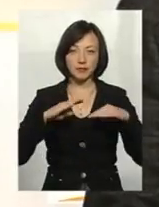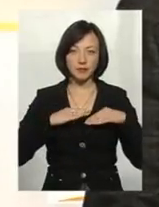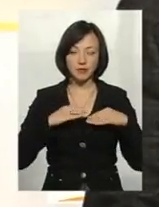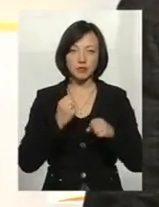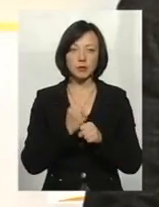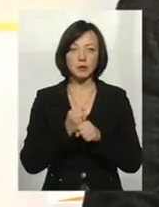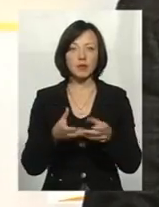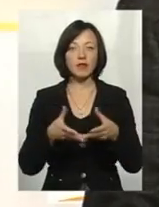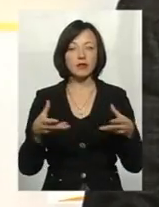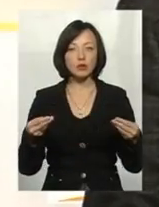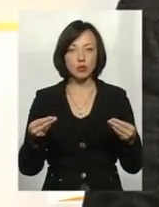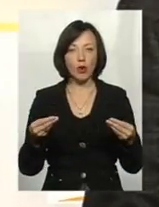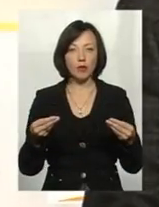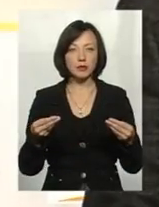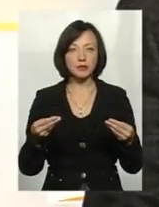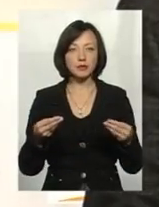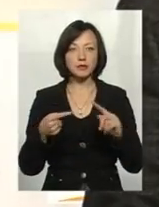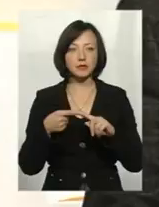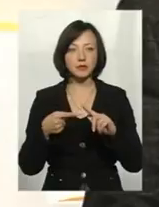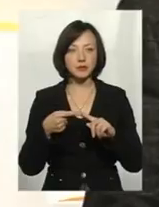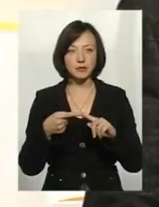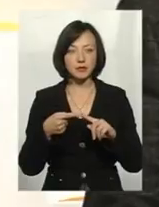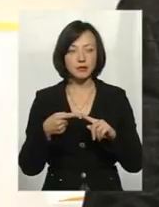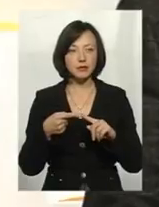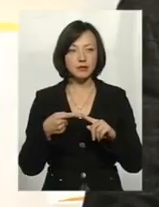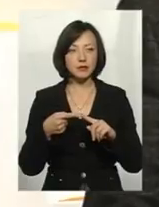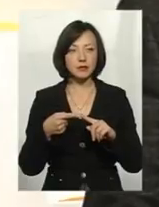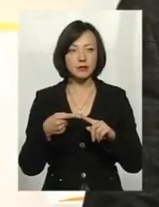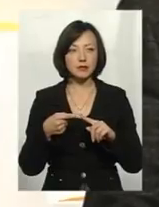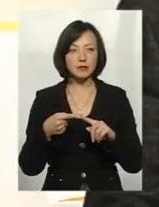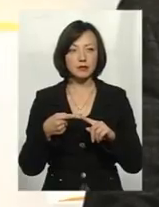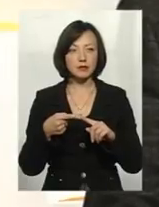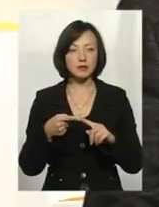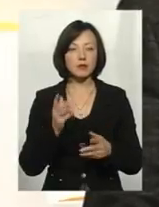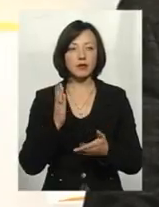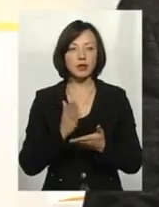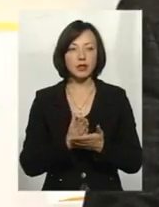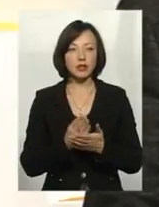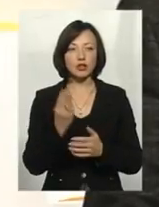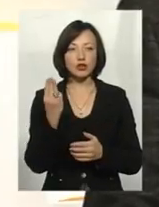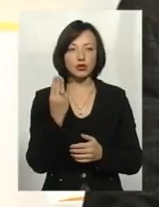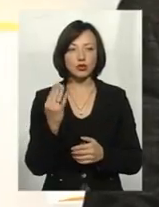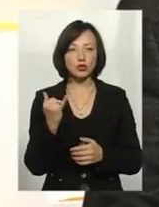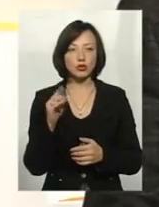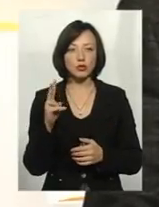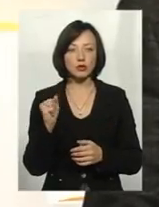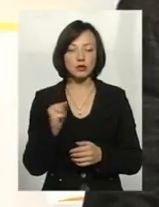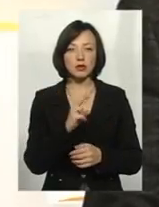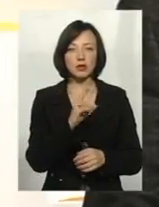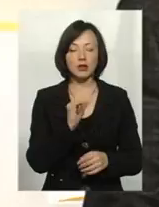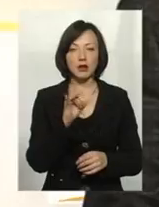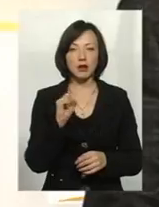це зробити весною. Перший фактор, що в нас є щука, карась і окут,